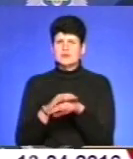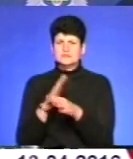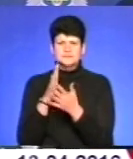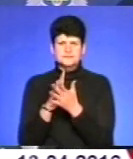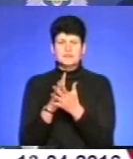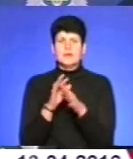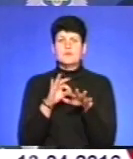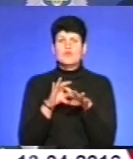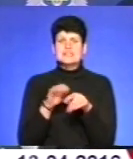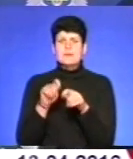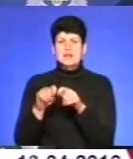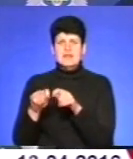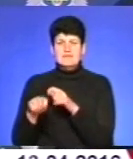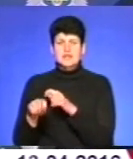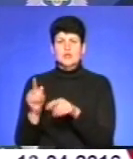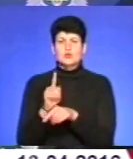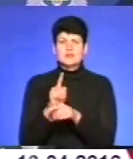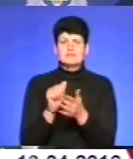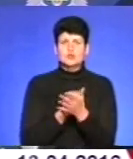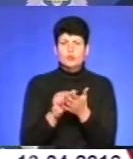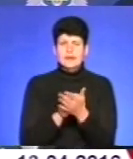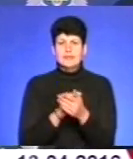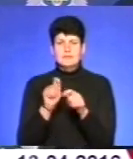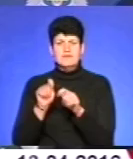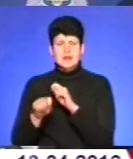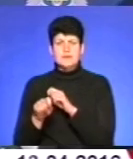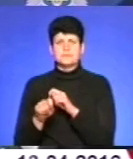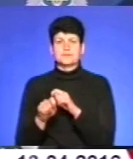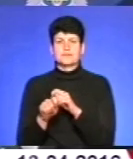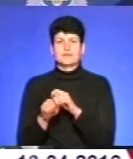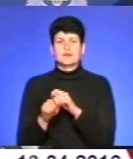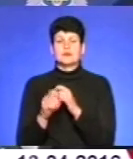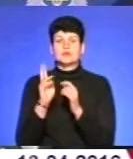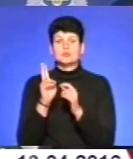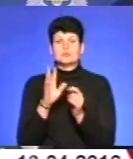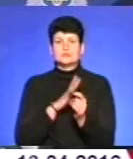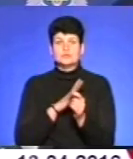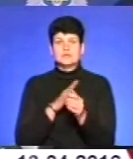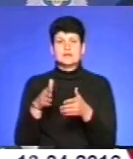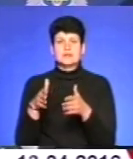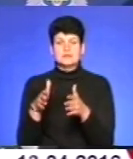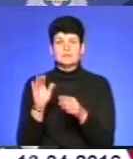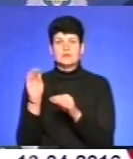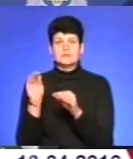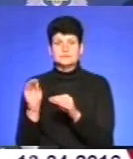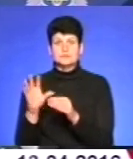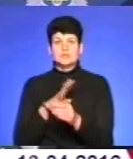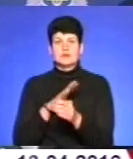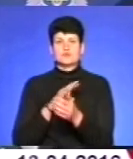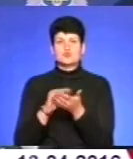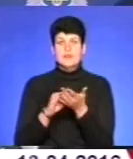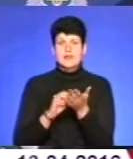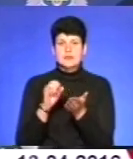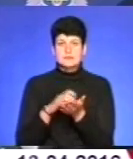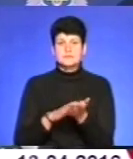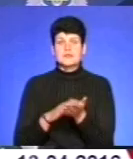Є ще проводять певні перевірки, нормативні документи перевіряємо. Тобто вона виходила на лінію, вона була в розстановках, вона була в журналах записана,